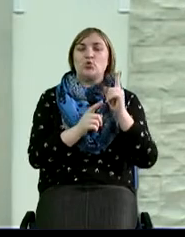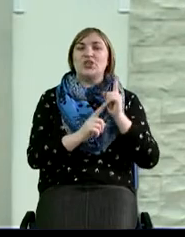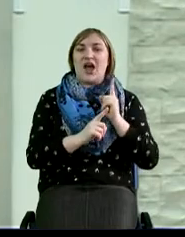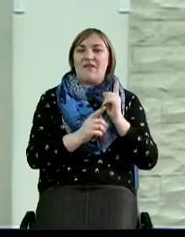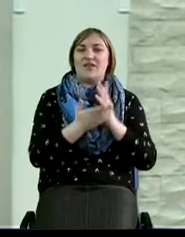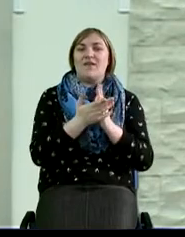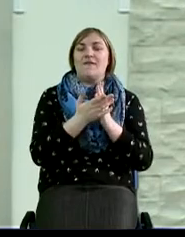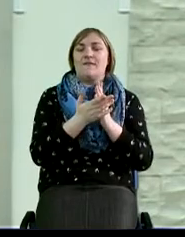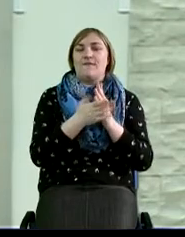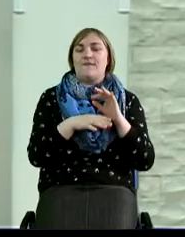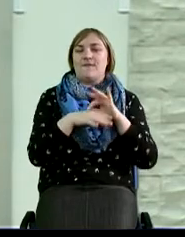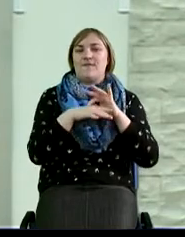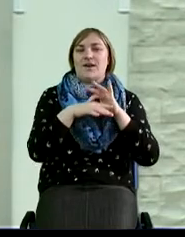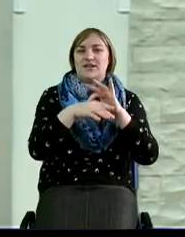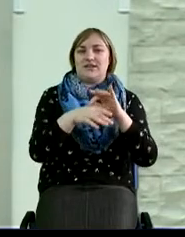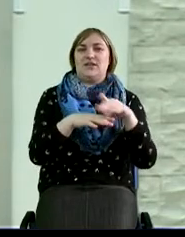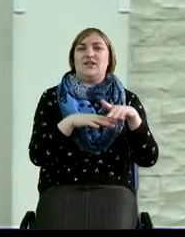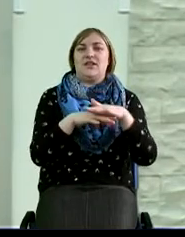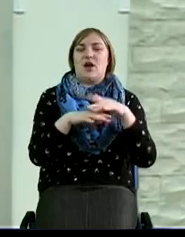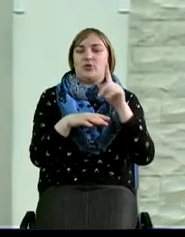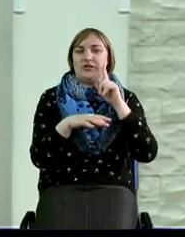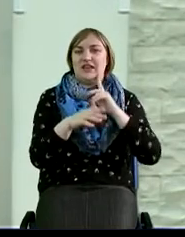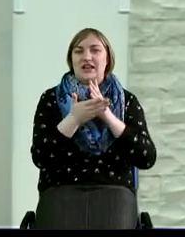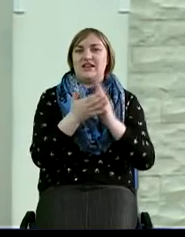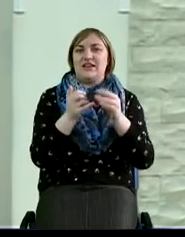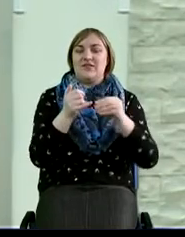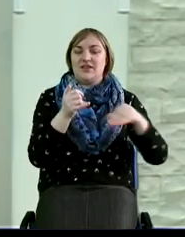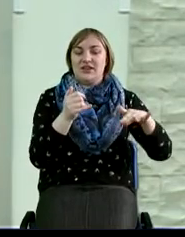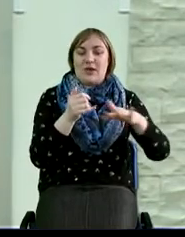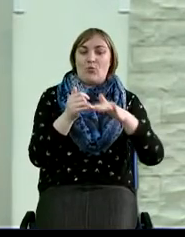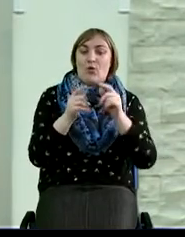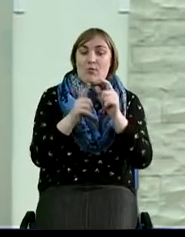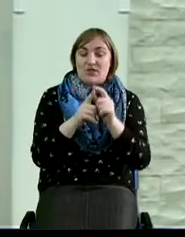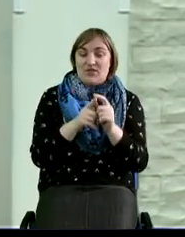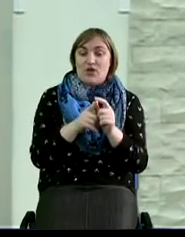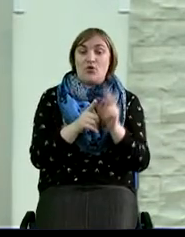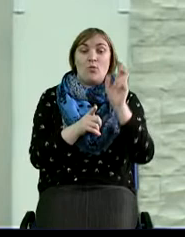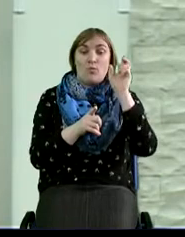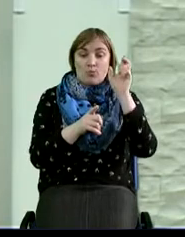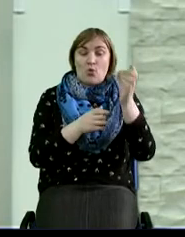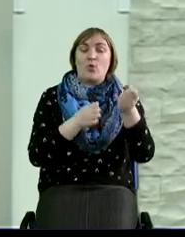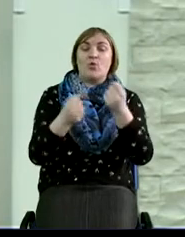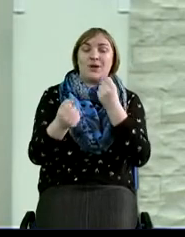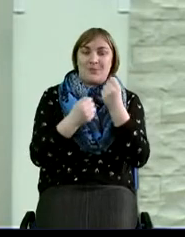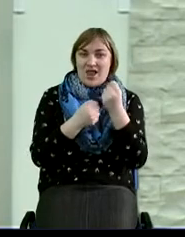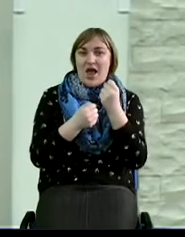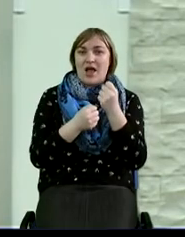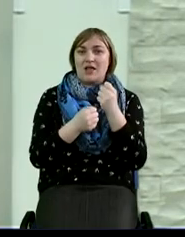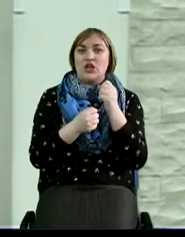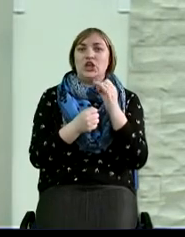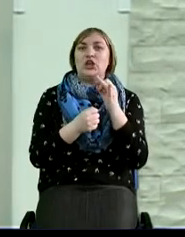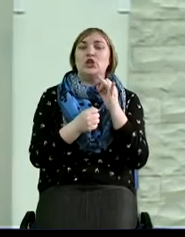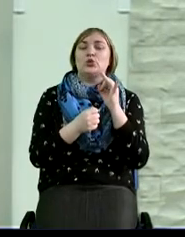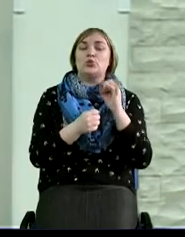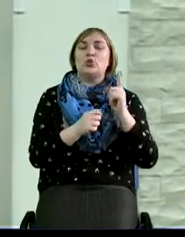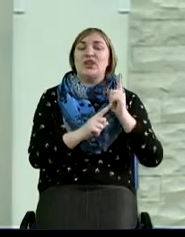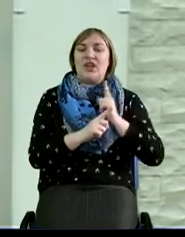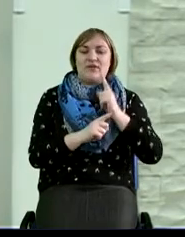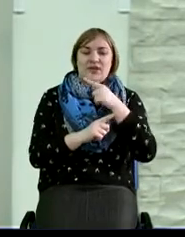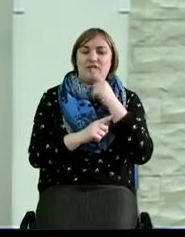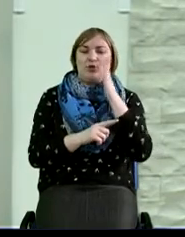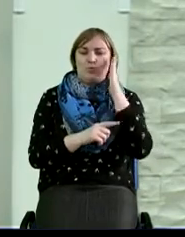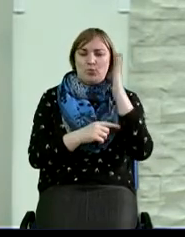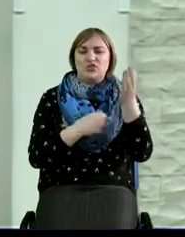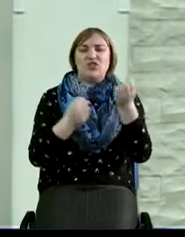израильский в землю обетования своего, то Бог его укреплял и говорил, что «Будь тверд и